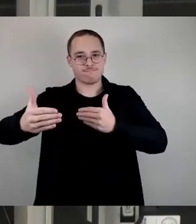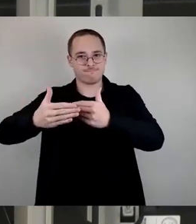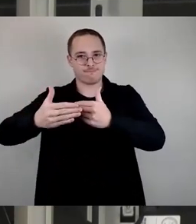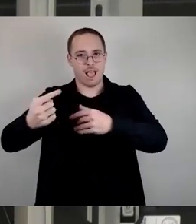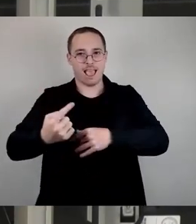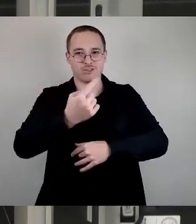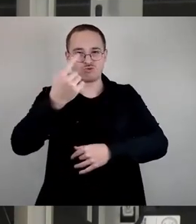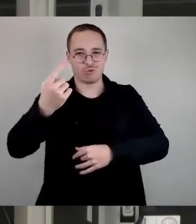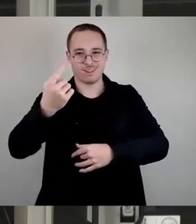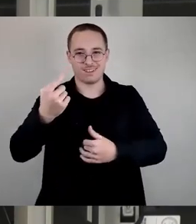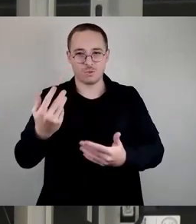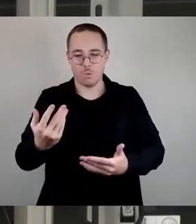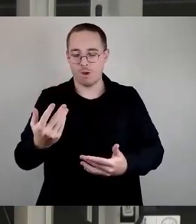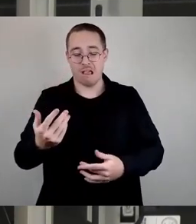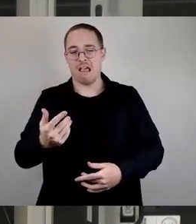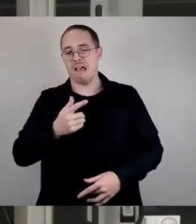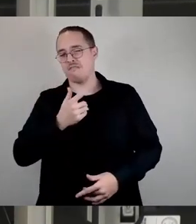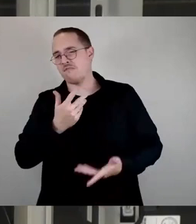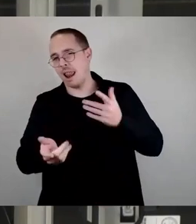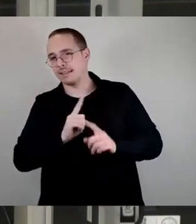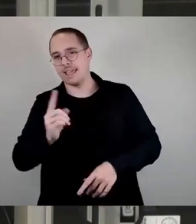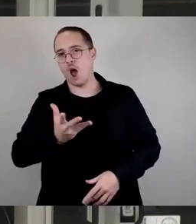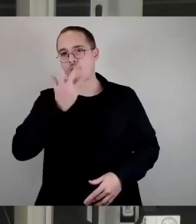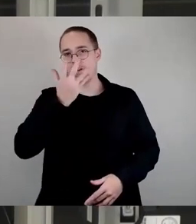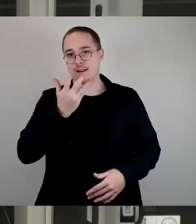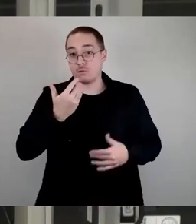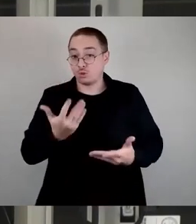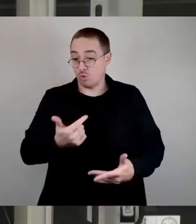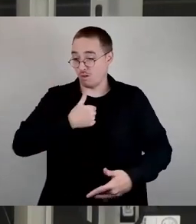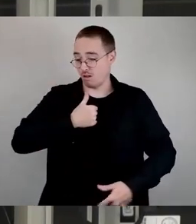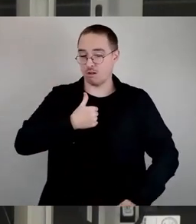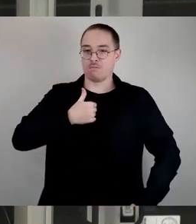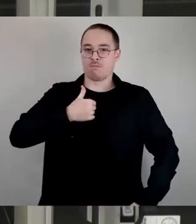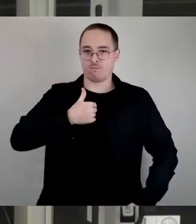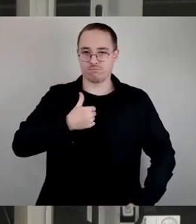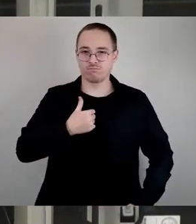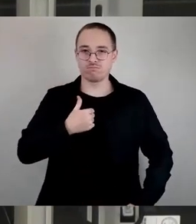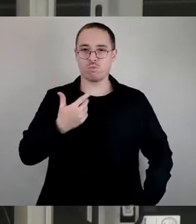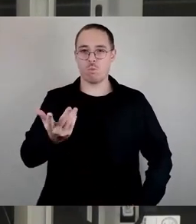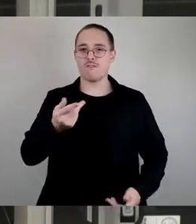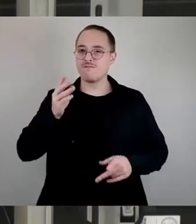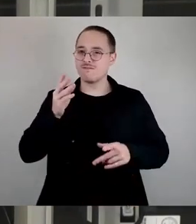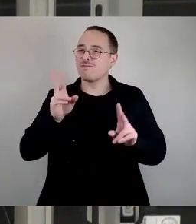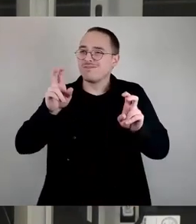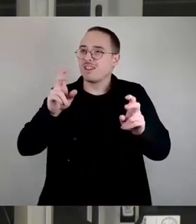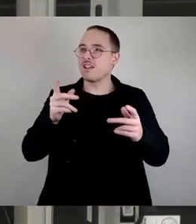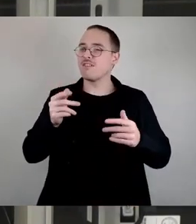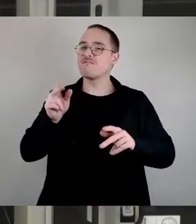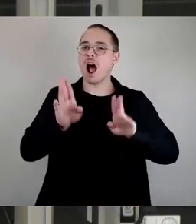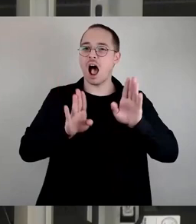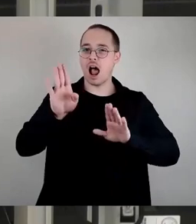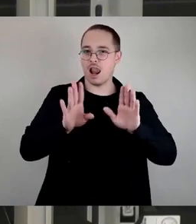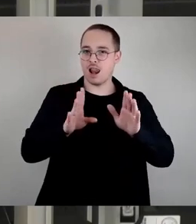ganz ehrlich sagen, ist für mich in den Worten ein vorgegaukeltes Wahlversprechen. Das ist ein taktischer